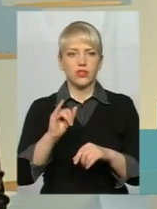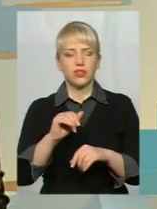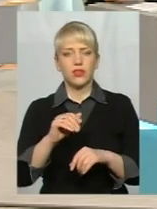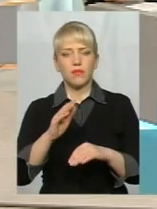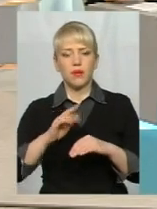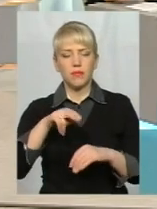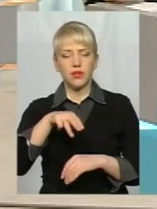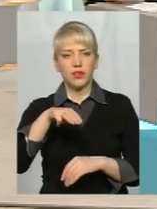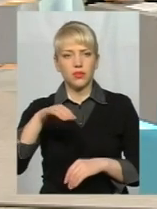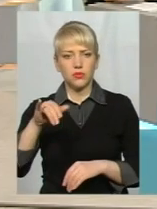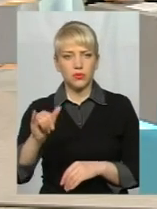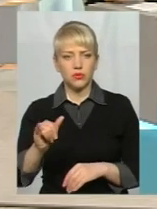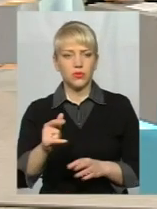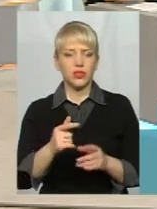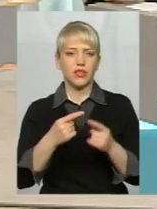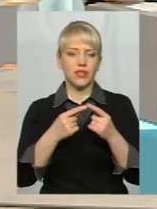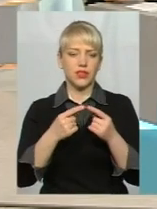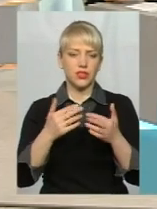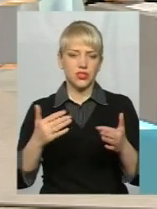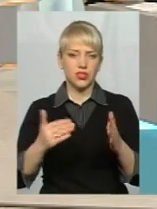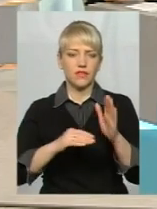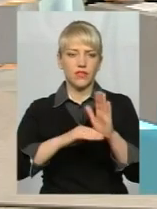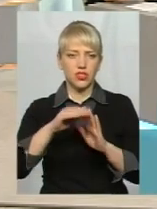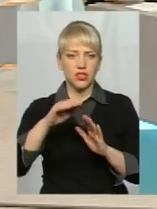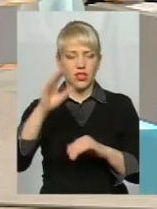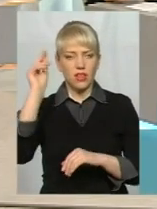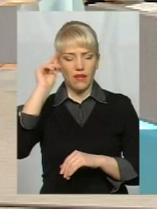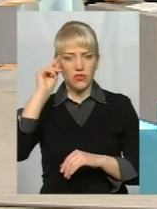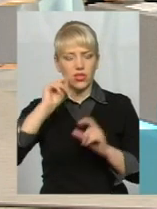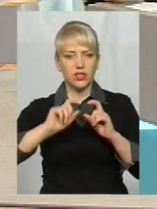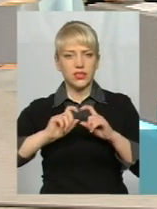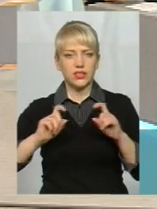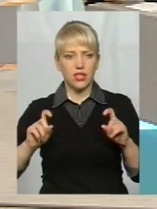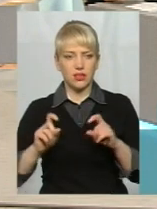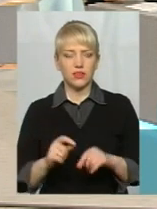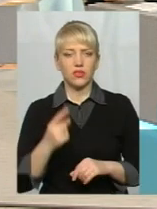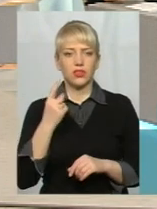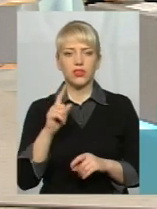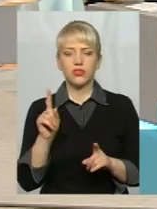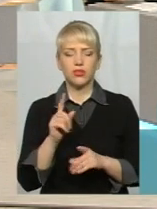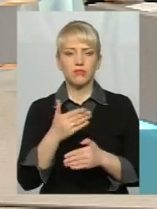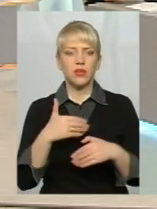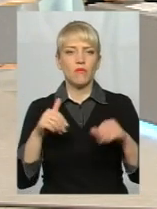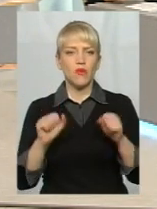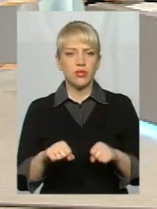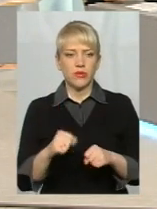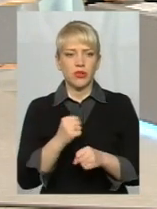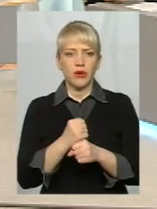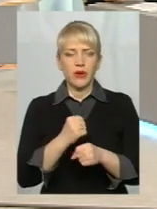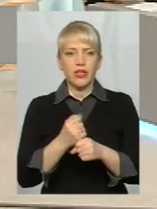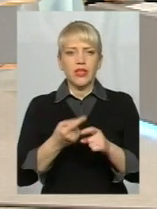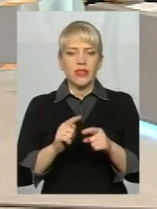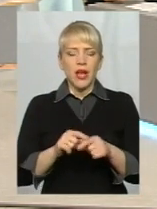професійно-технічних училищах і вищих навчальних закладах. Одне єдине, що ми можемо зробити, це провести